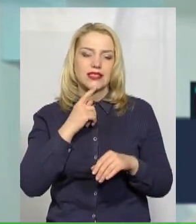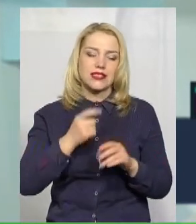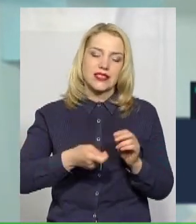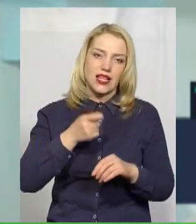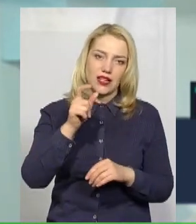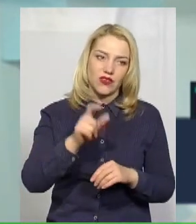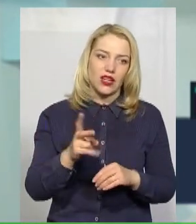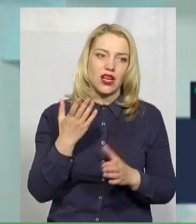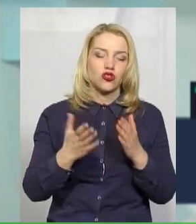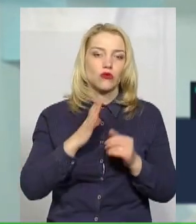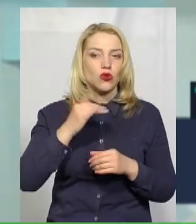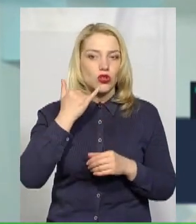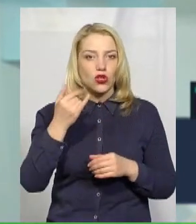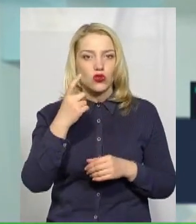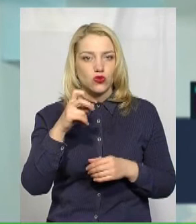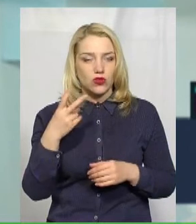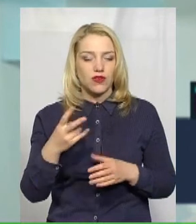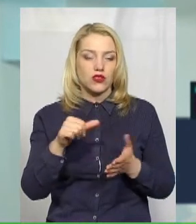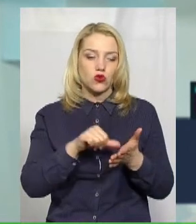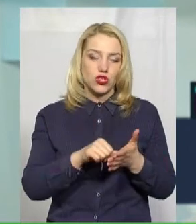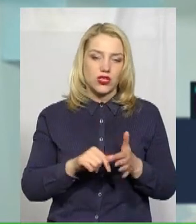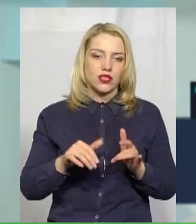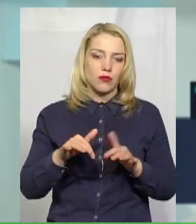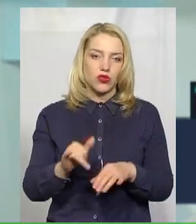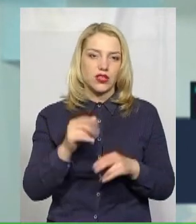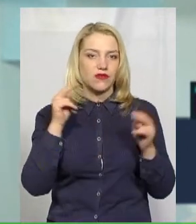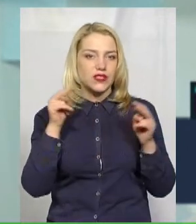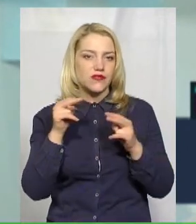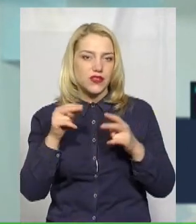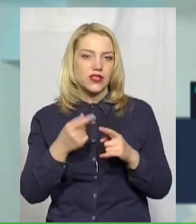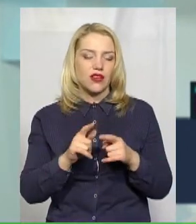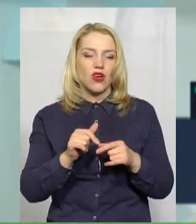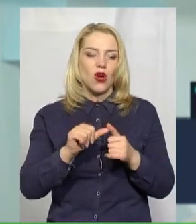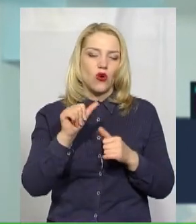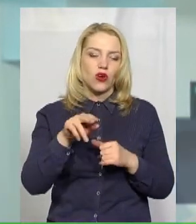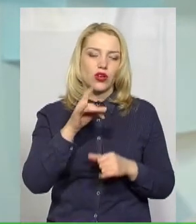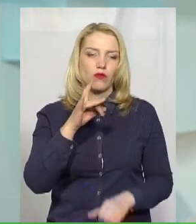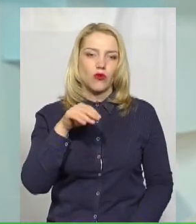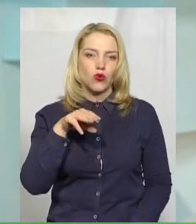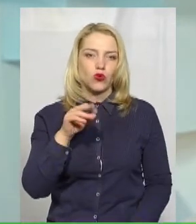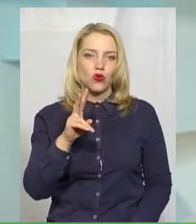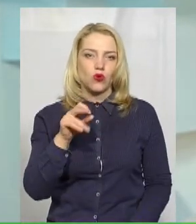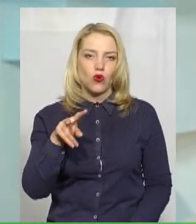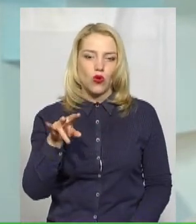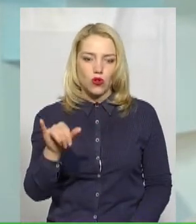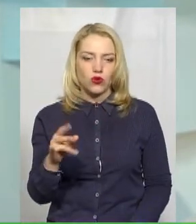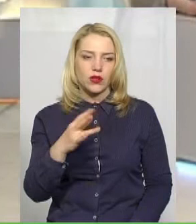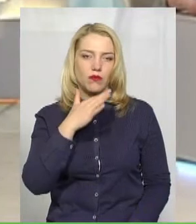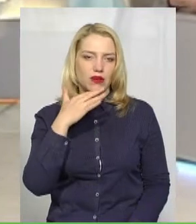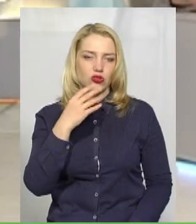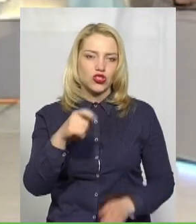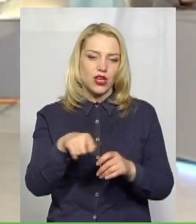було звернено на лінію основа з учасника події, свідків події, тобто, крім протоколу, це дуже багато матеріалів, які потрібно зібрати патрульними.